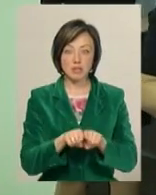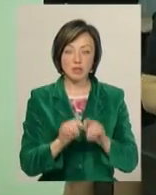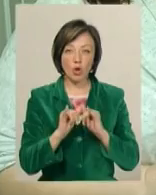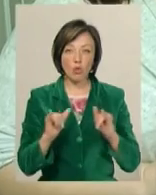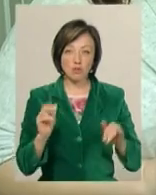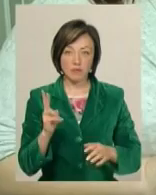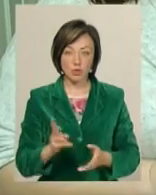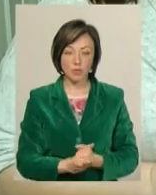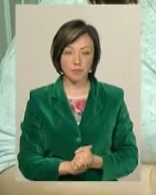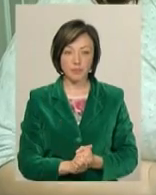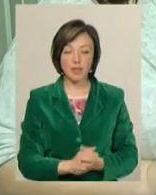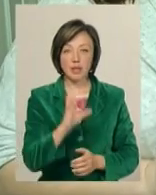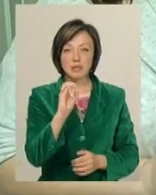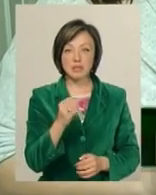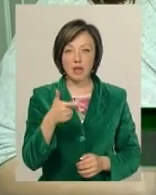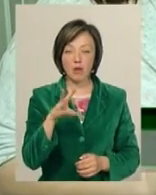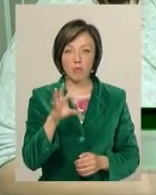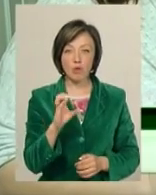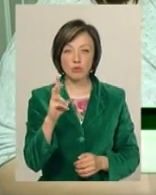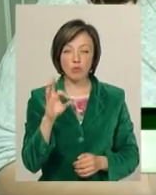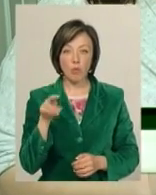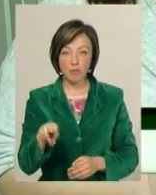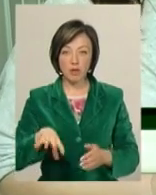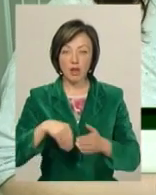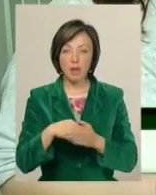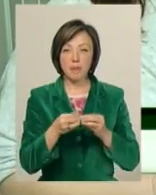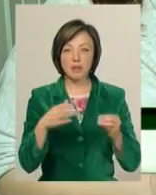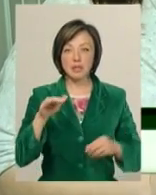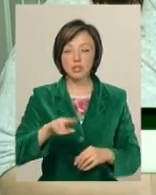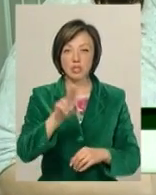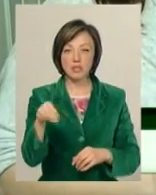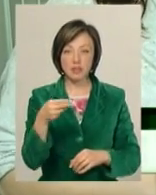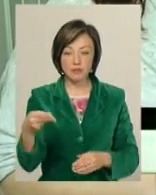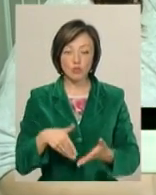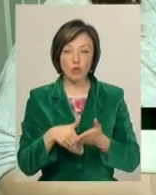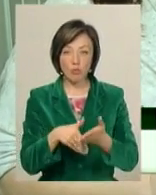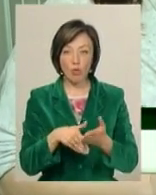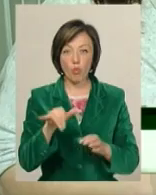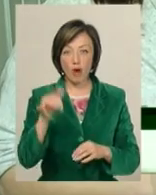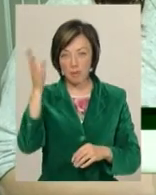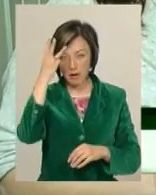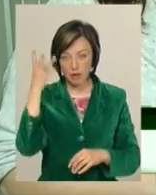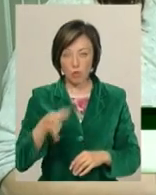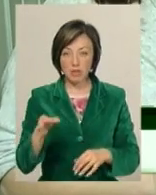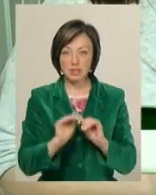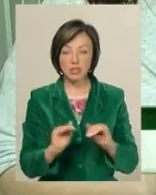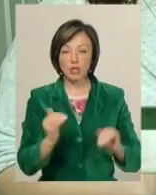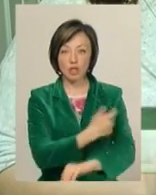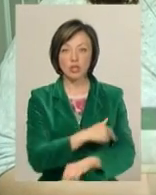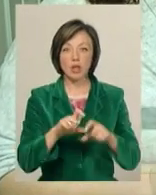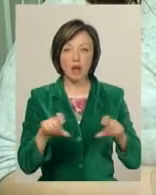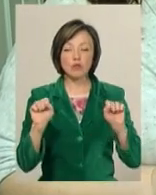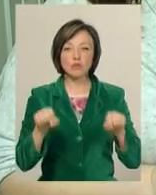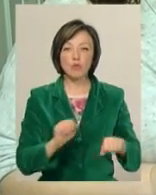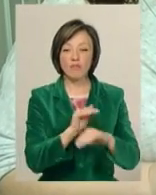«Розвиток». Сигмоскоп обійшовся волонтерам у 15 тисяч євро. За його допомогою у Хмельницькій обласній дитячій лікарні